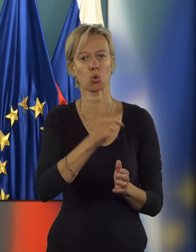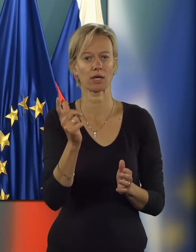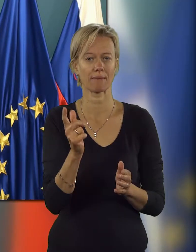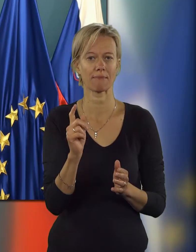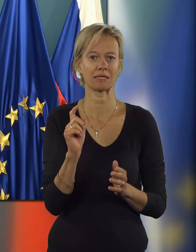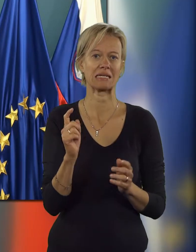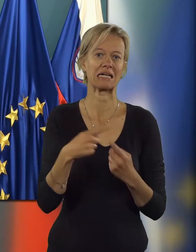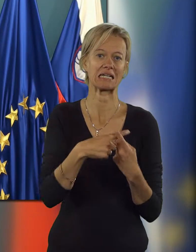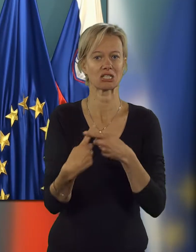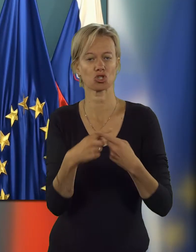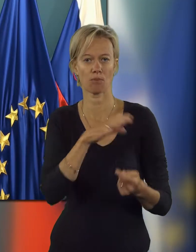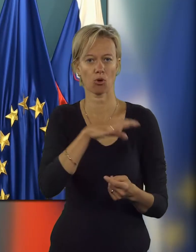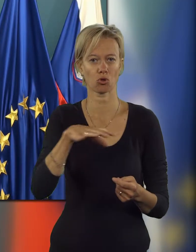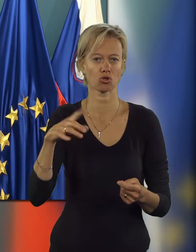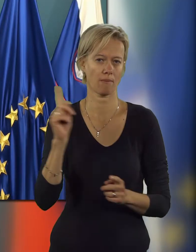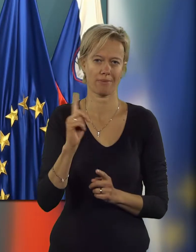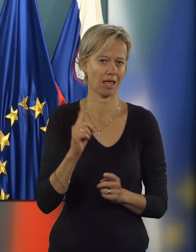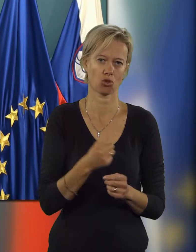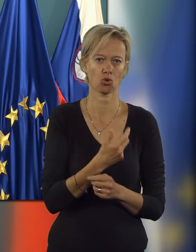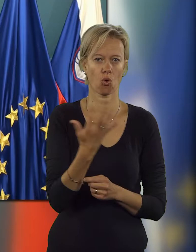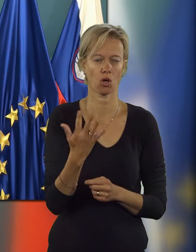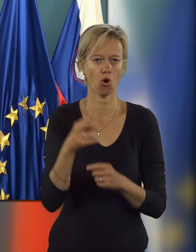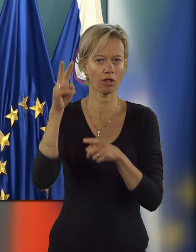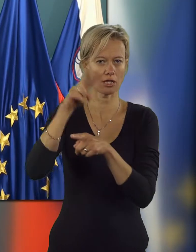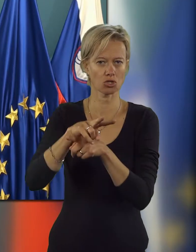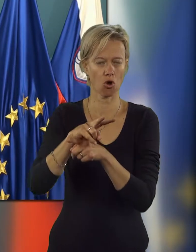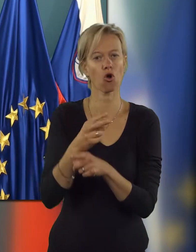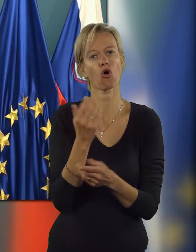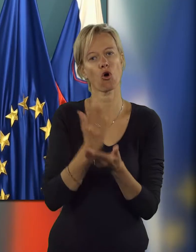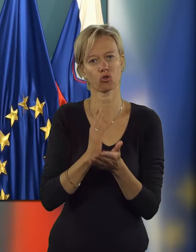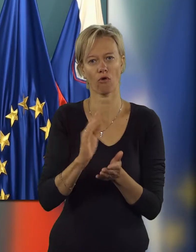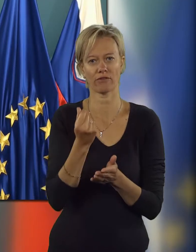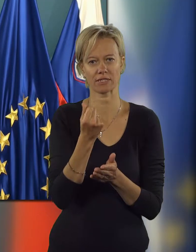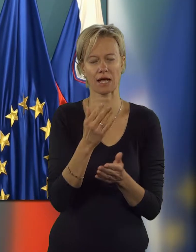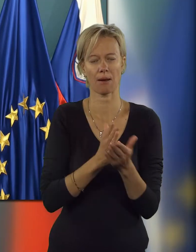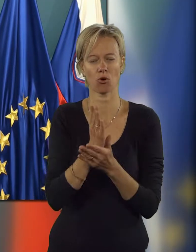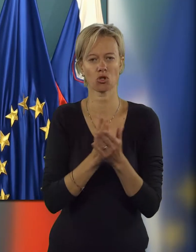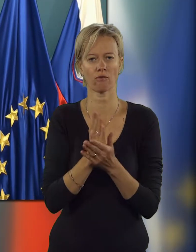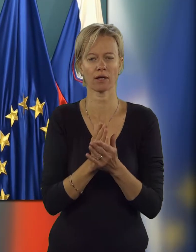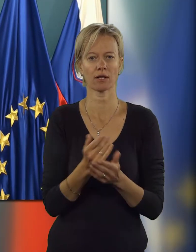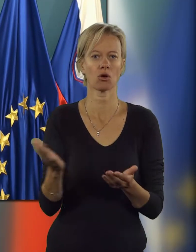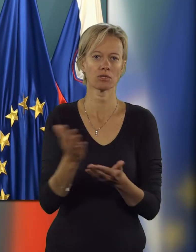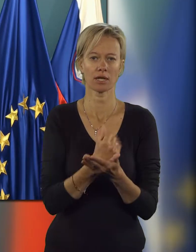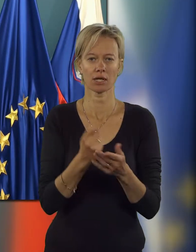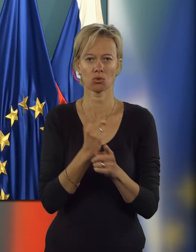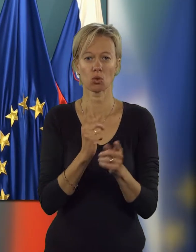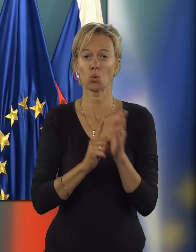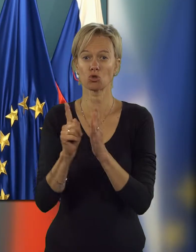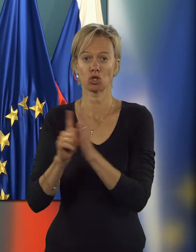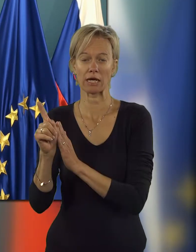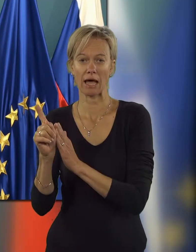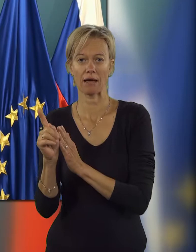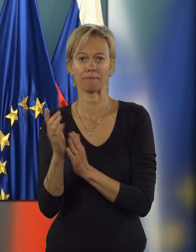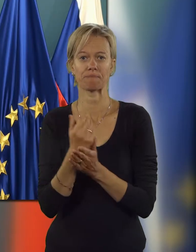rizičnim področjem in ne toliko nadzoru gotovinskega poslovanja. Dosegal smo tudi